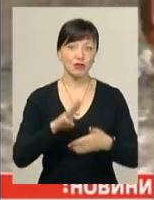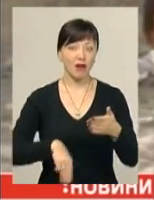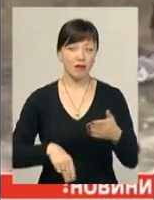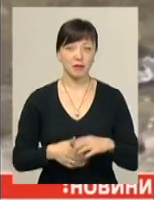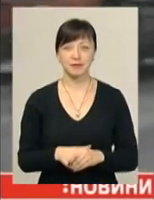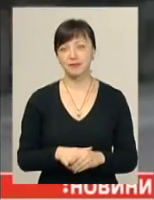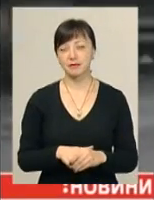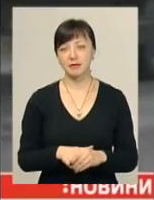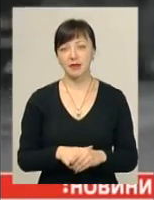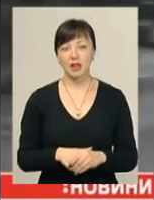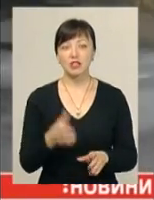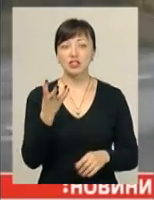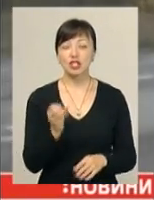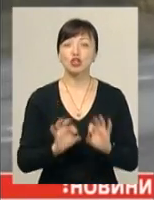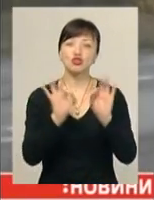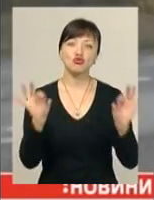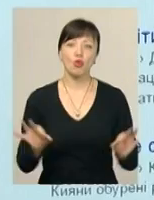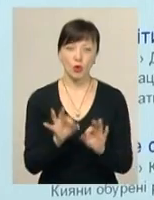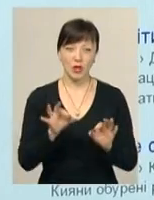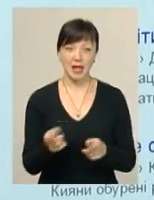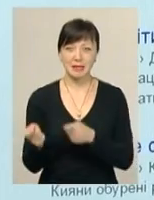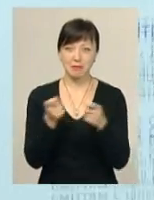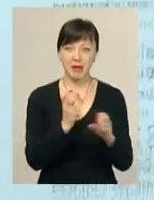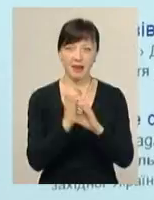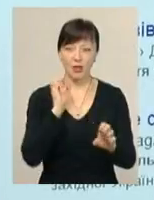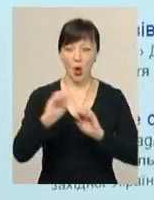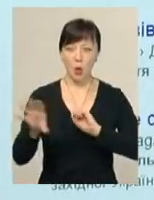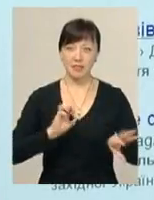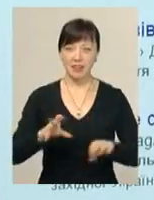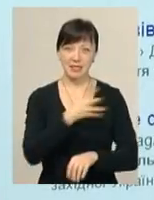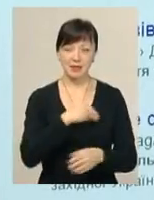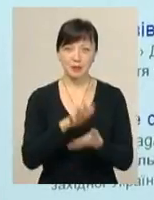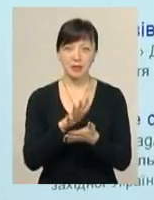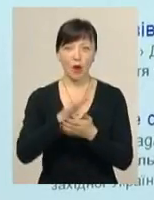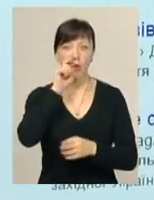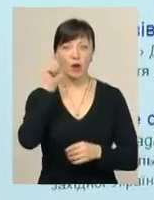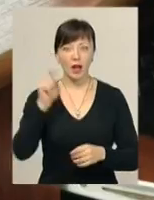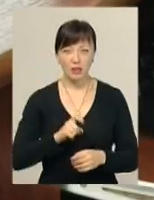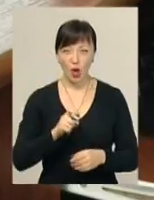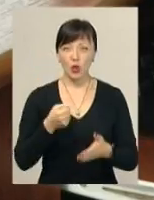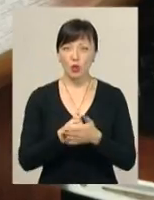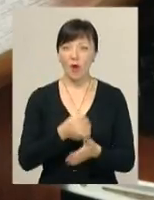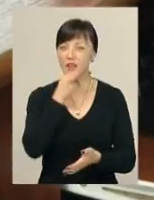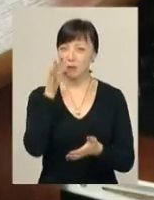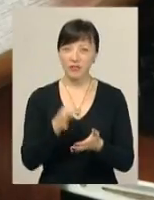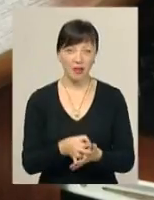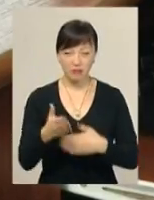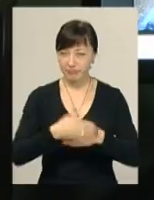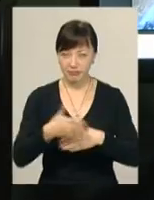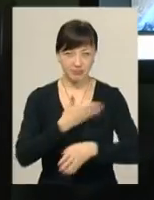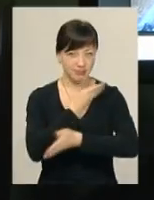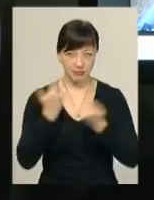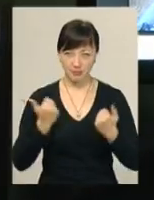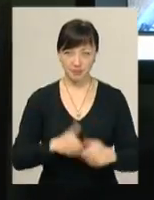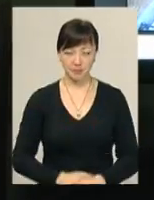штраф. До слова ж, ще жодного із перевізників, які розвезли львівське сміття Україною, до відповідальності поки що так